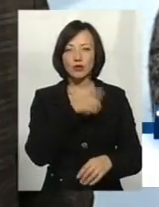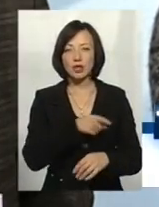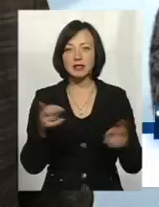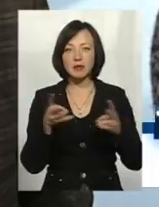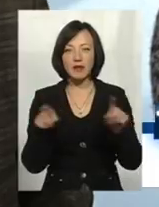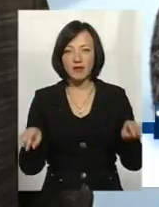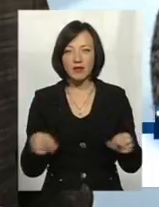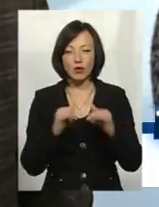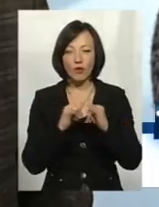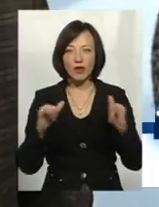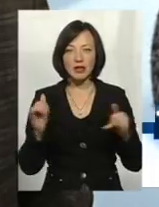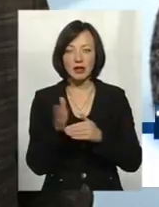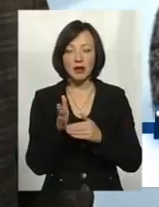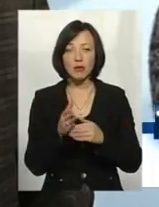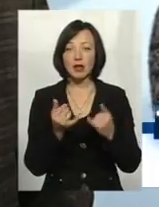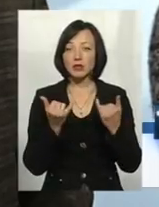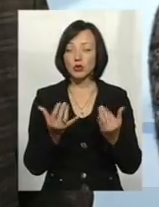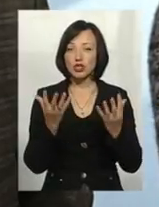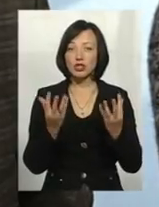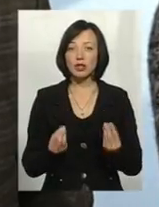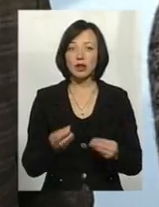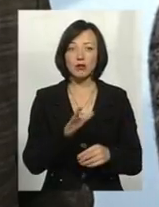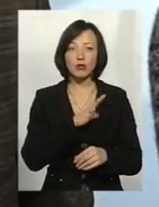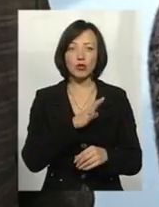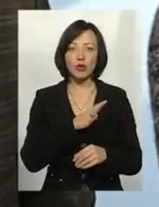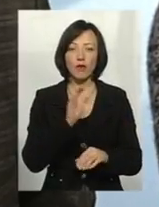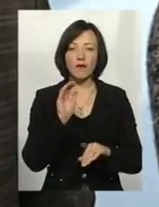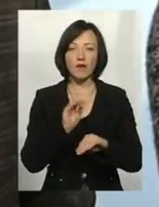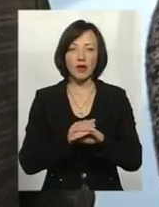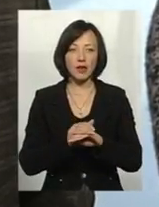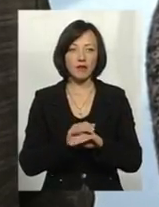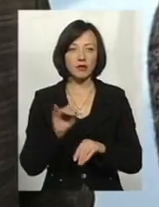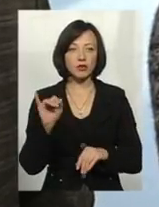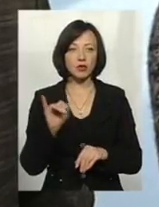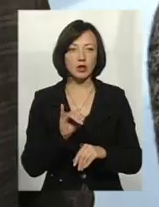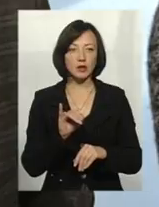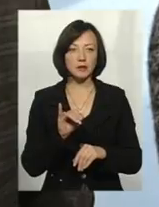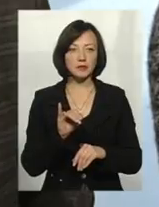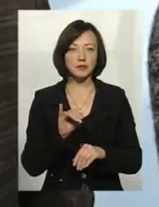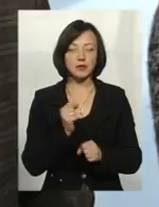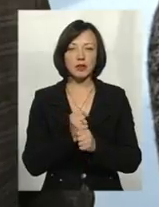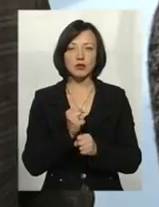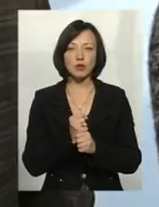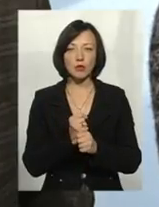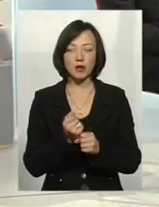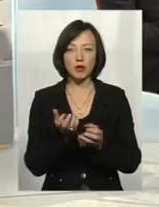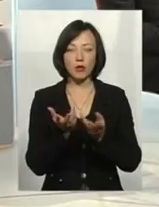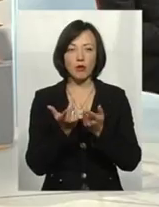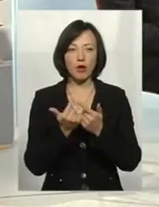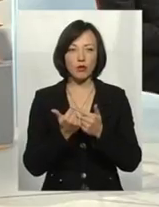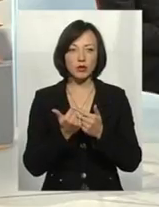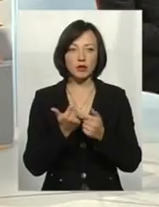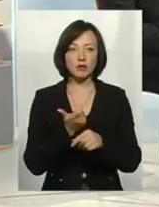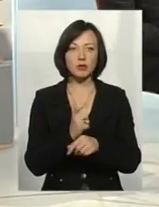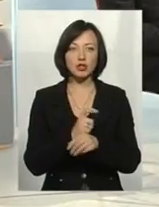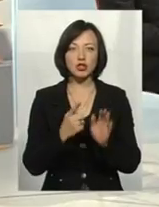відновити. На сьогоднішній день було виявлено і зроблено обрахунки більше